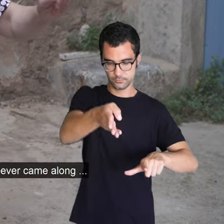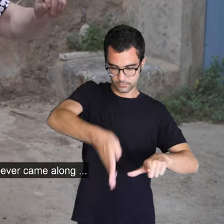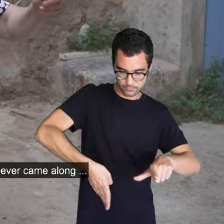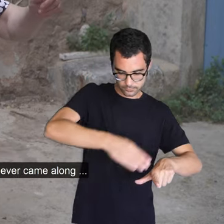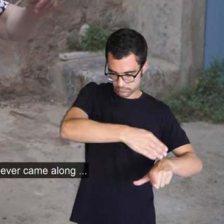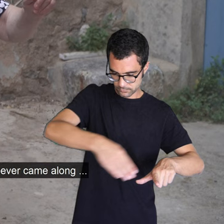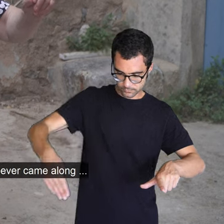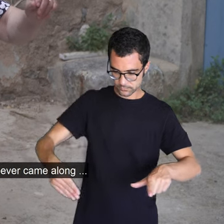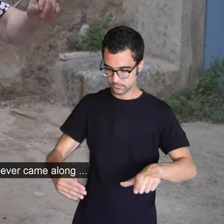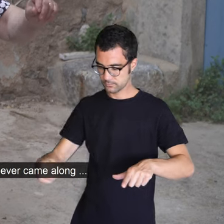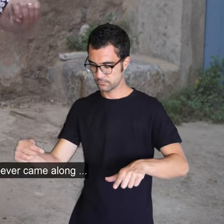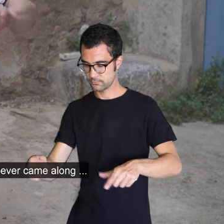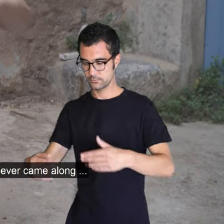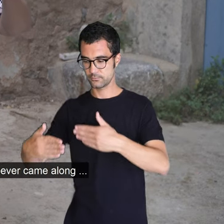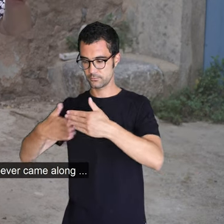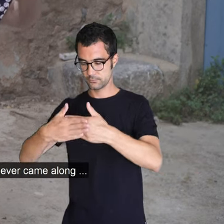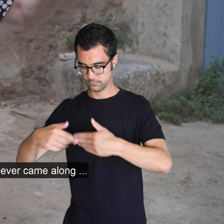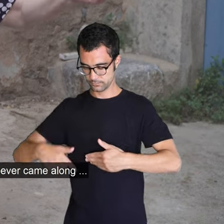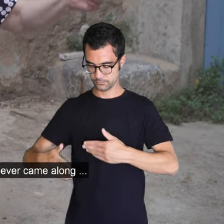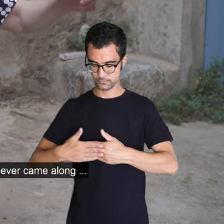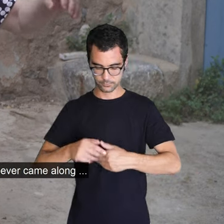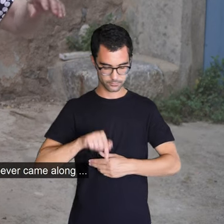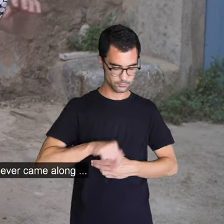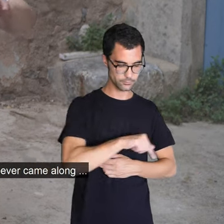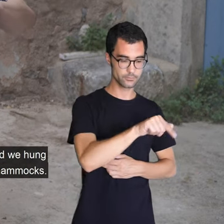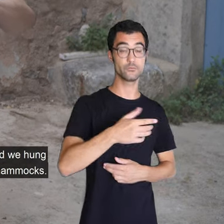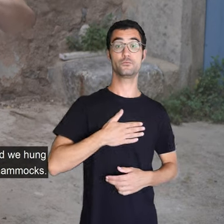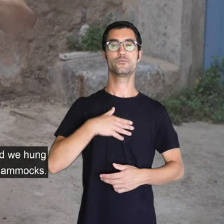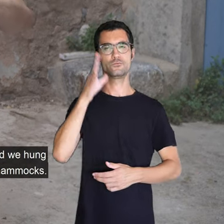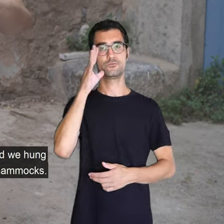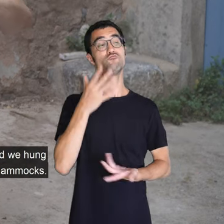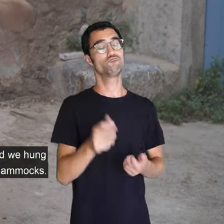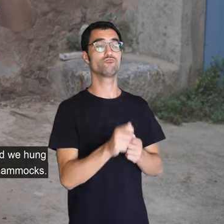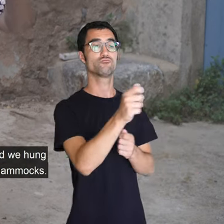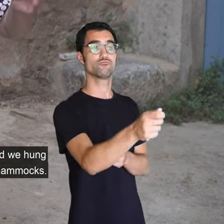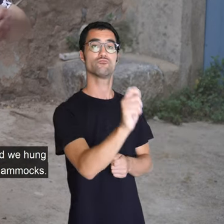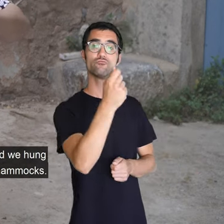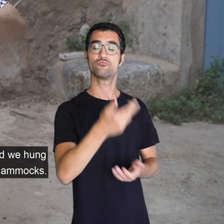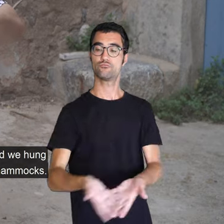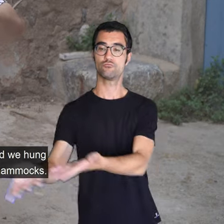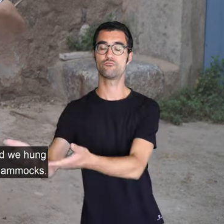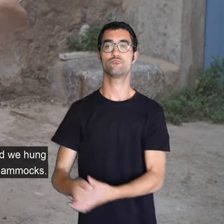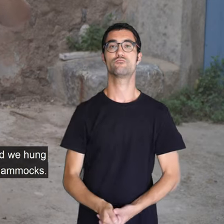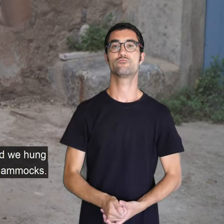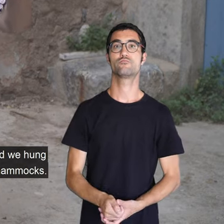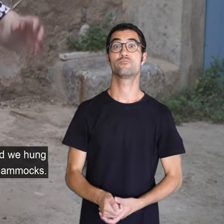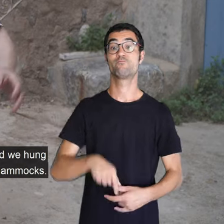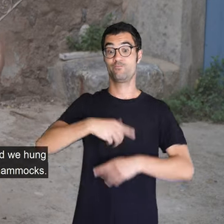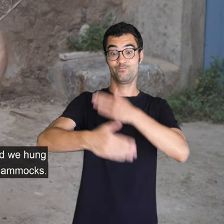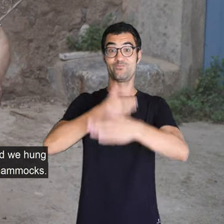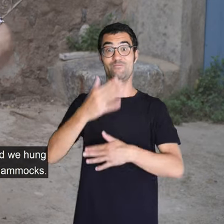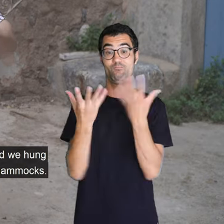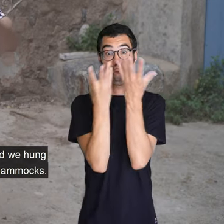i cada una tenia la seva porta, i mon mare no esquivaria, li donava, i quan teníem llenaça, quan teníem l'overbooking,